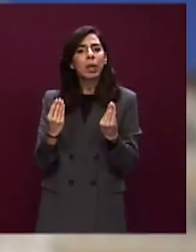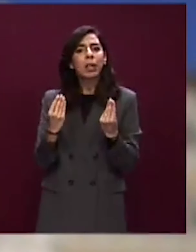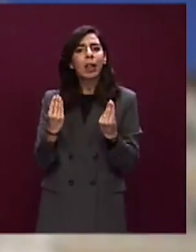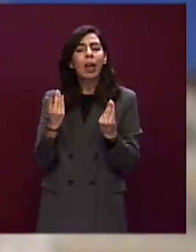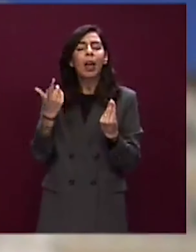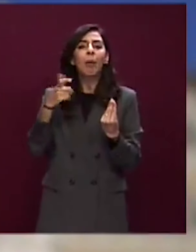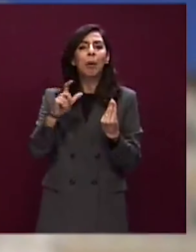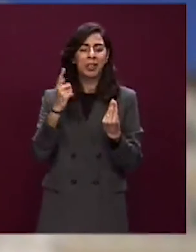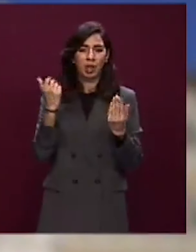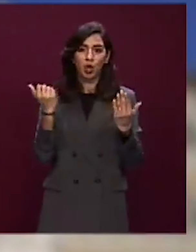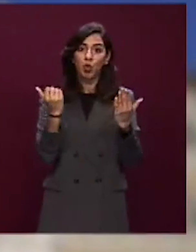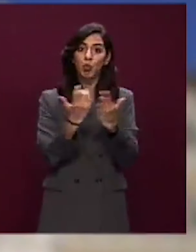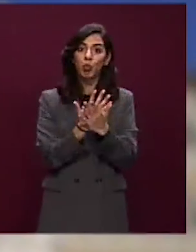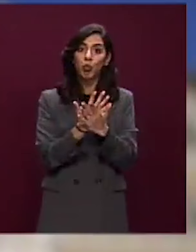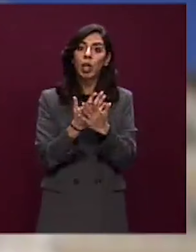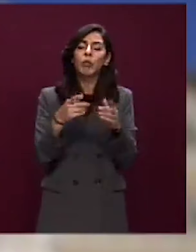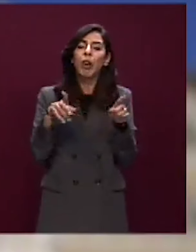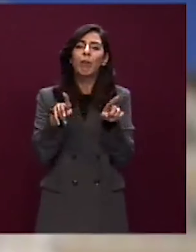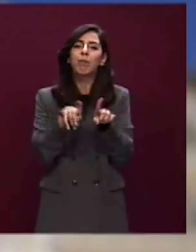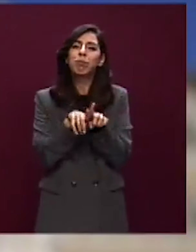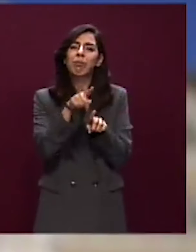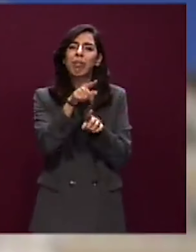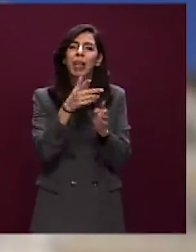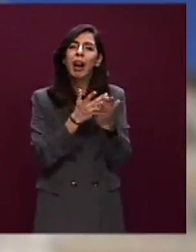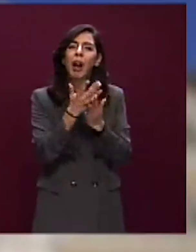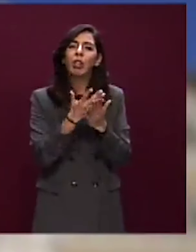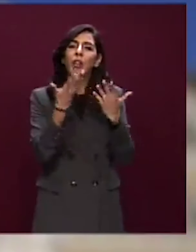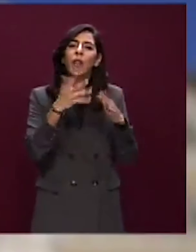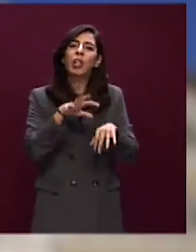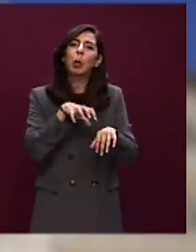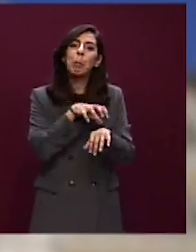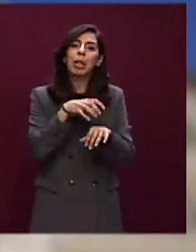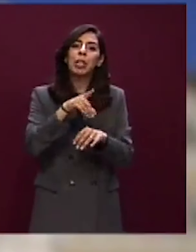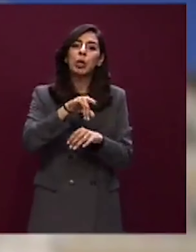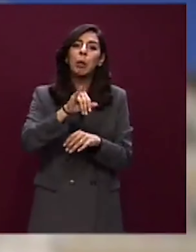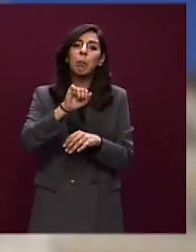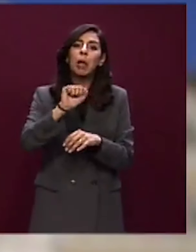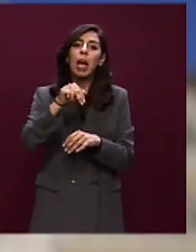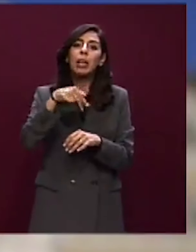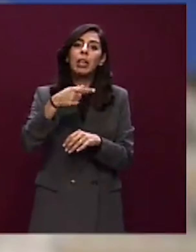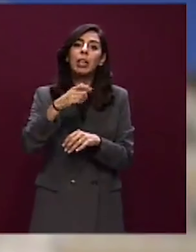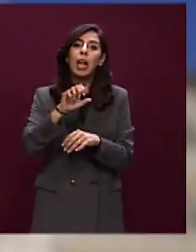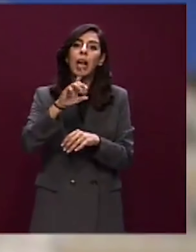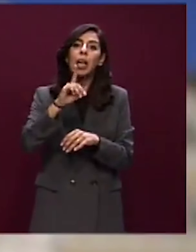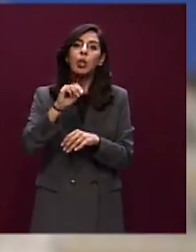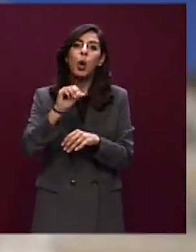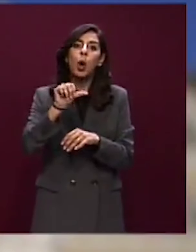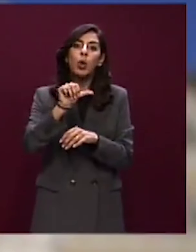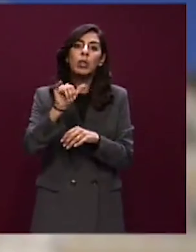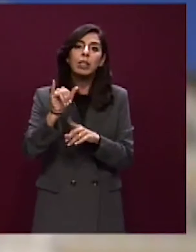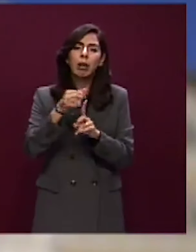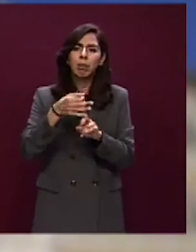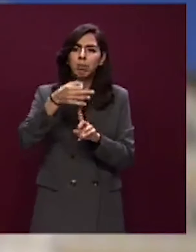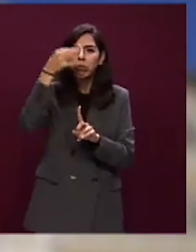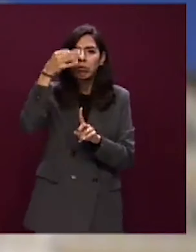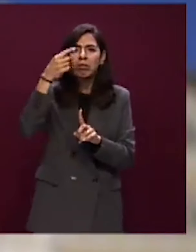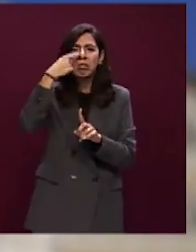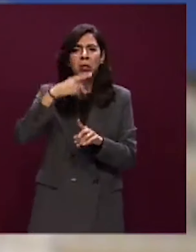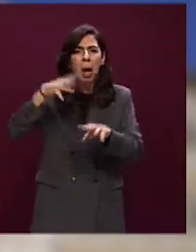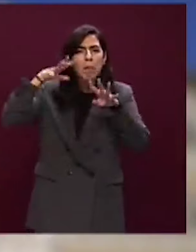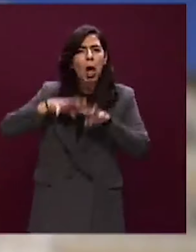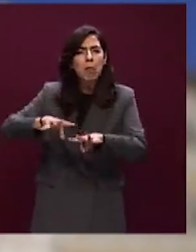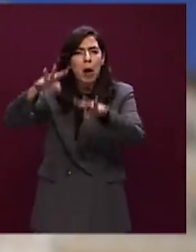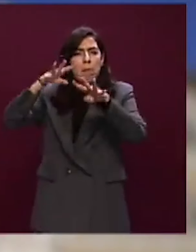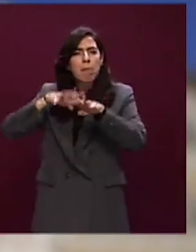in qualche modo ha raccontato il Ministro Piantedosi, come se fosse, non lo so, lo sbarco in Normandia,